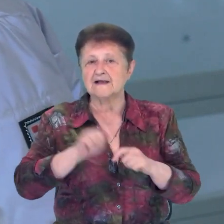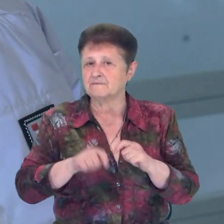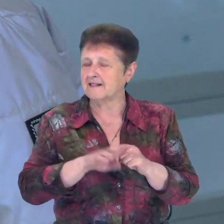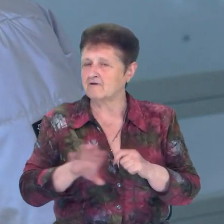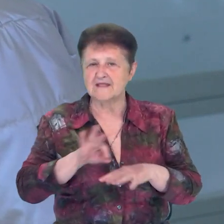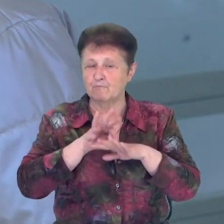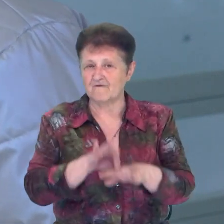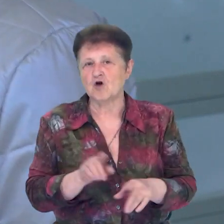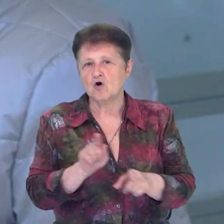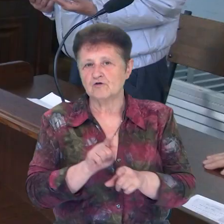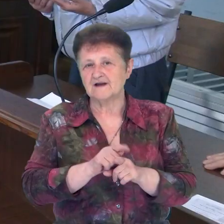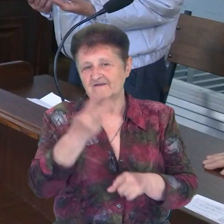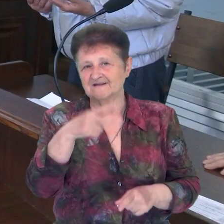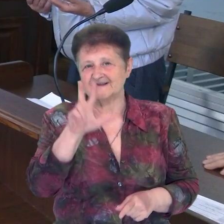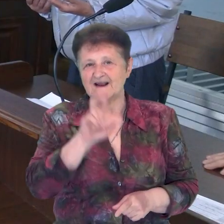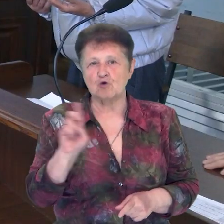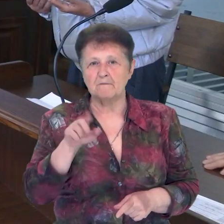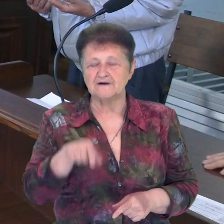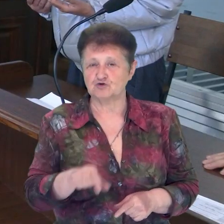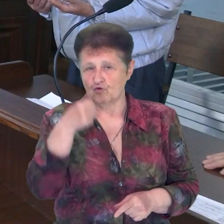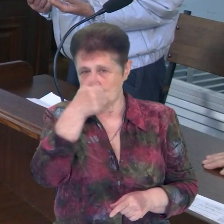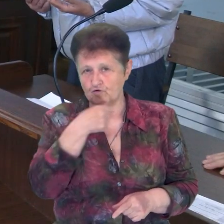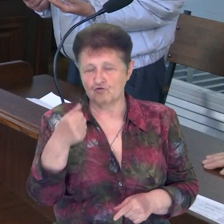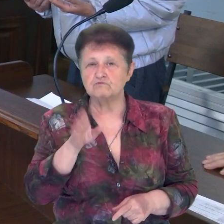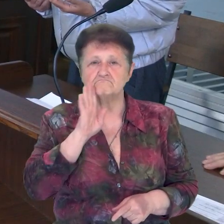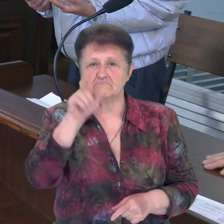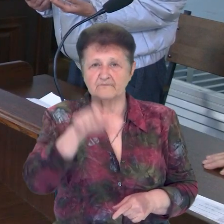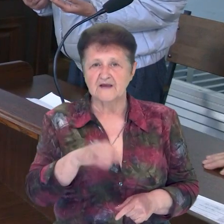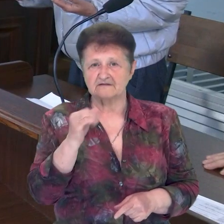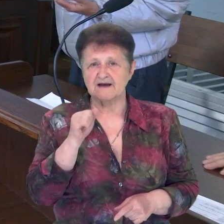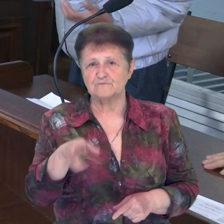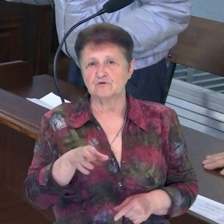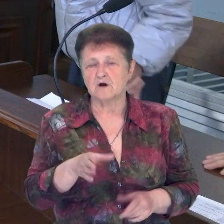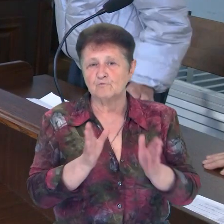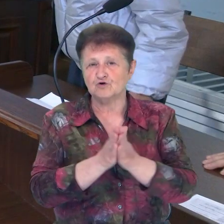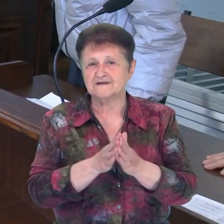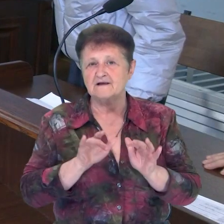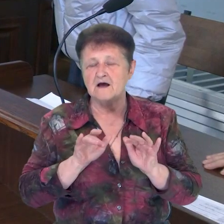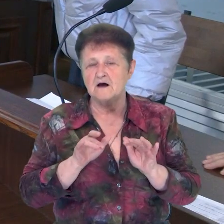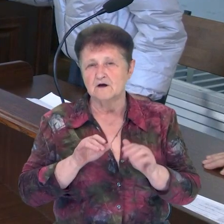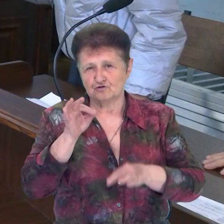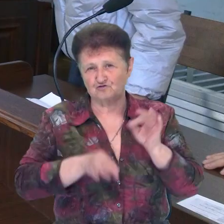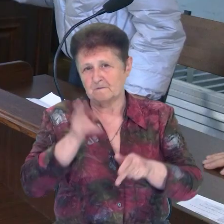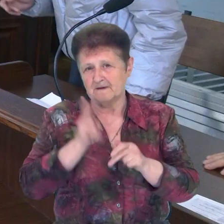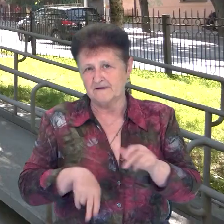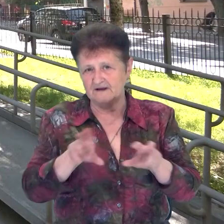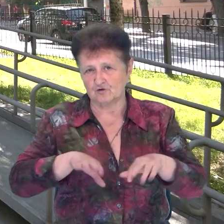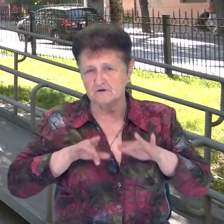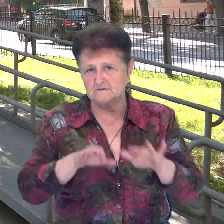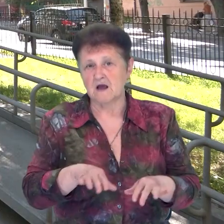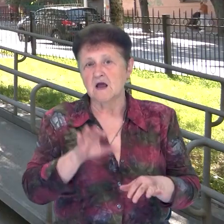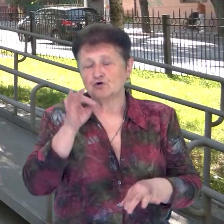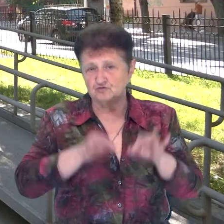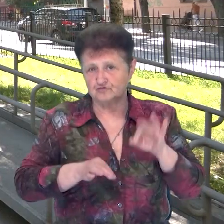проводили, однак 23 березня цього року позивачка Оксана Спектр просила суд припинити розгляд справи. Суд її